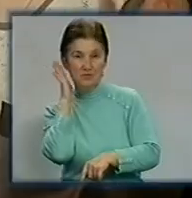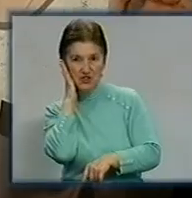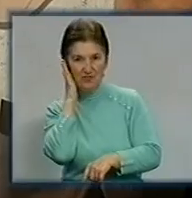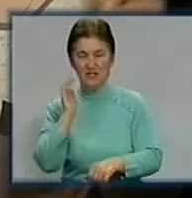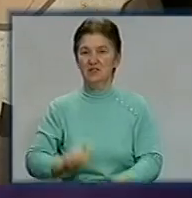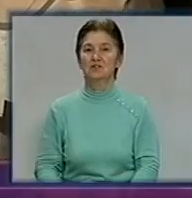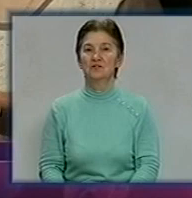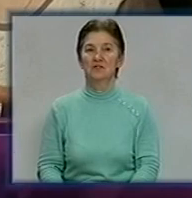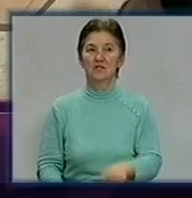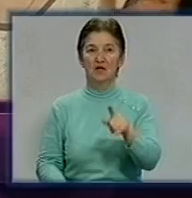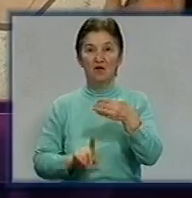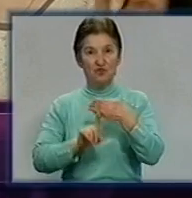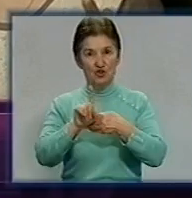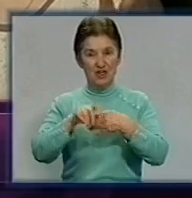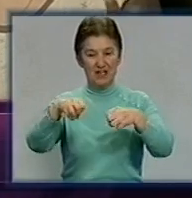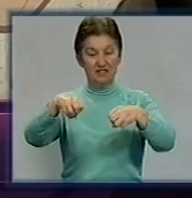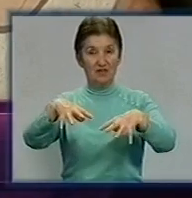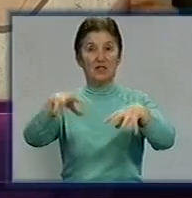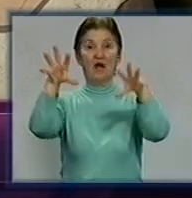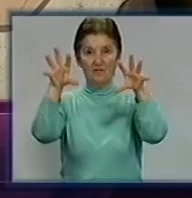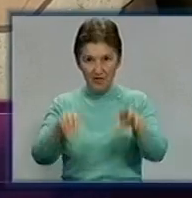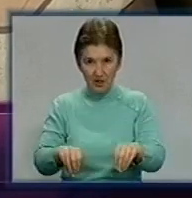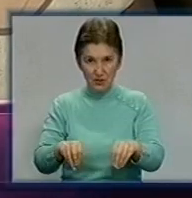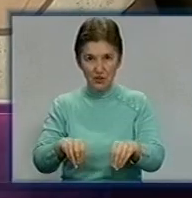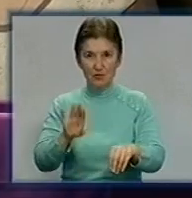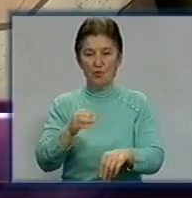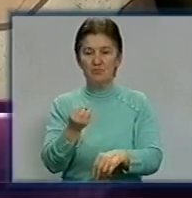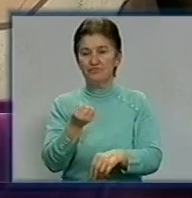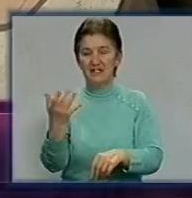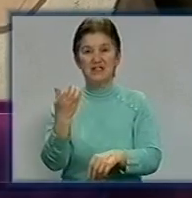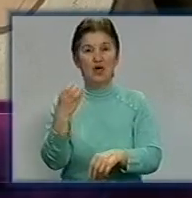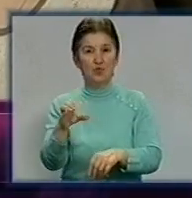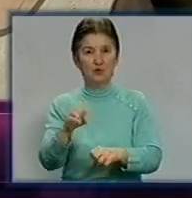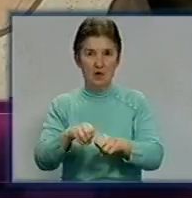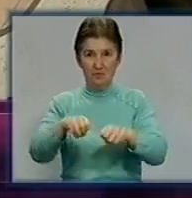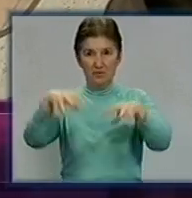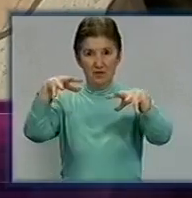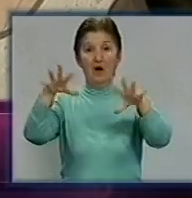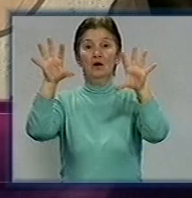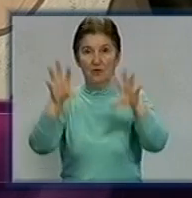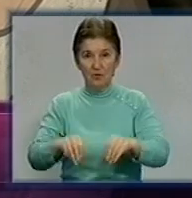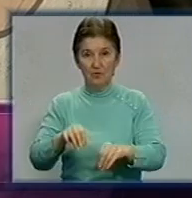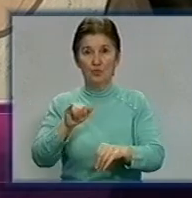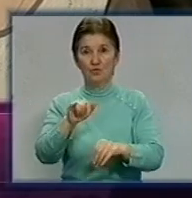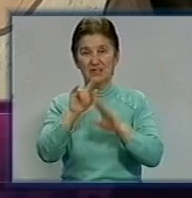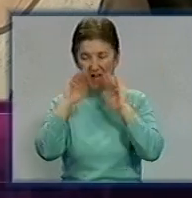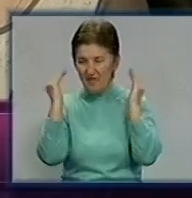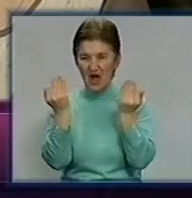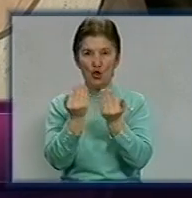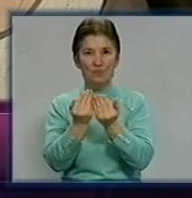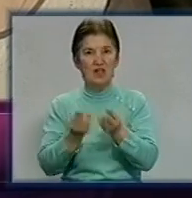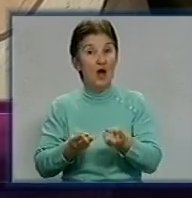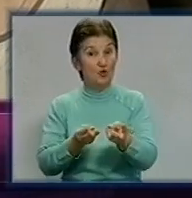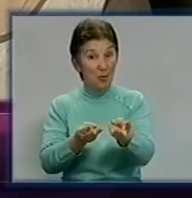В початку світ виключили, потім включили на пару секунд і знову потух. Звісно, вдома автономне втоплення, все виключилось і